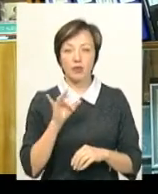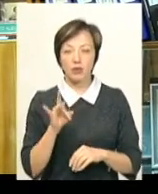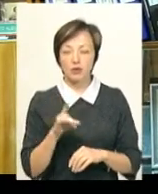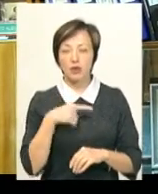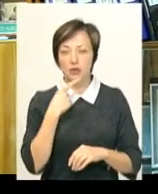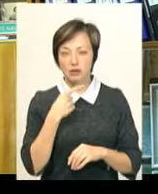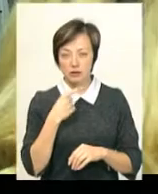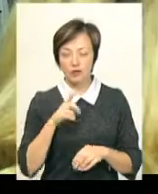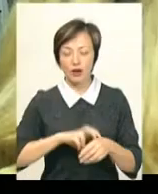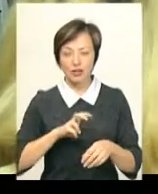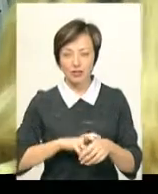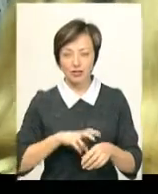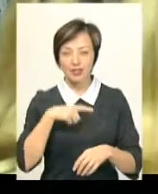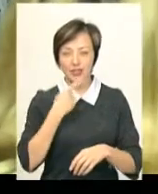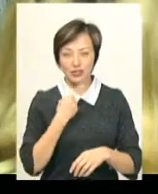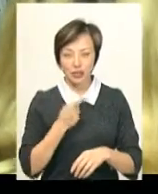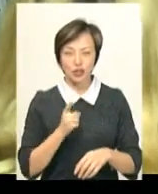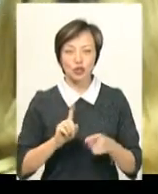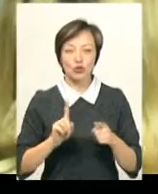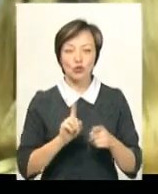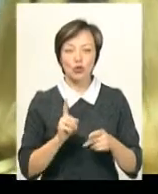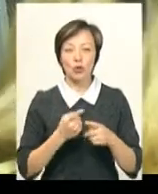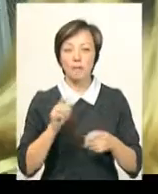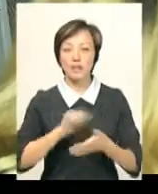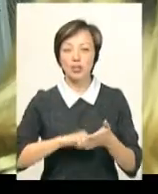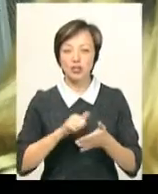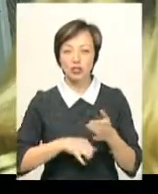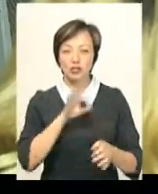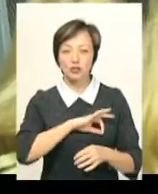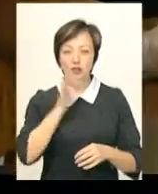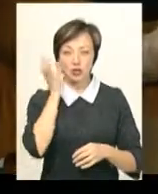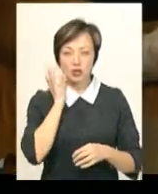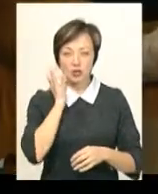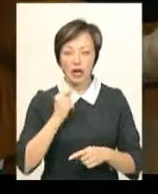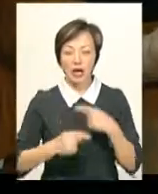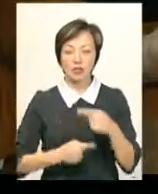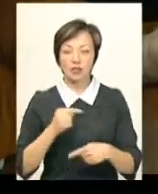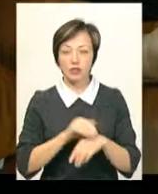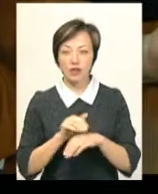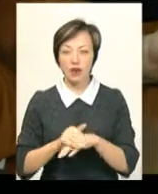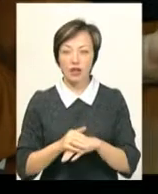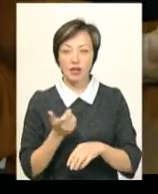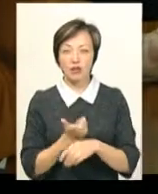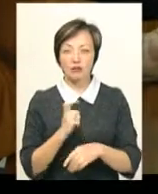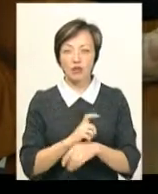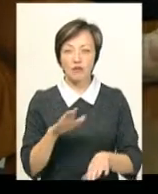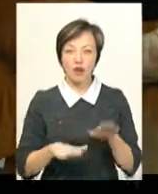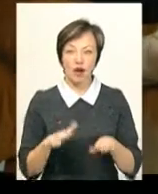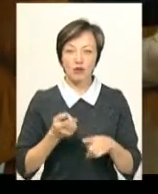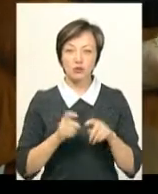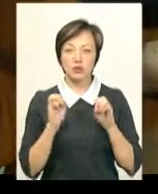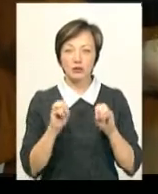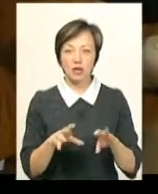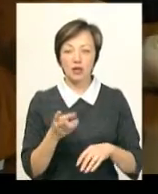збудниками цукрового діабету може бути не лише зловживання солодощами, а й генетичні фактори та надлишкова вага. Тому здати